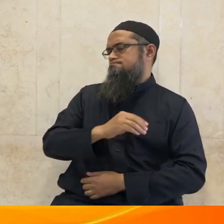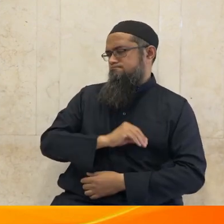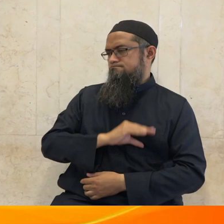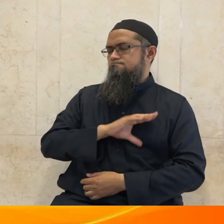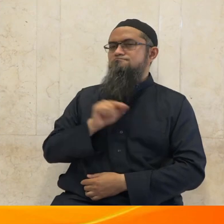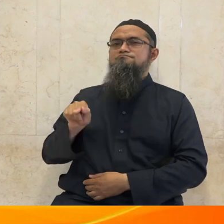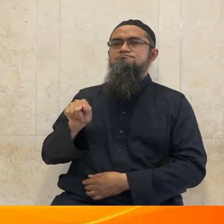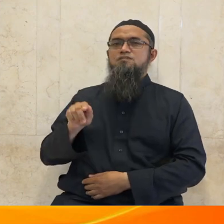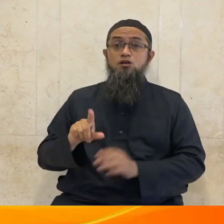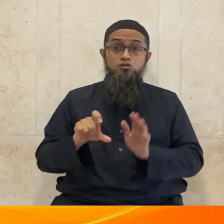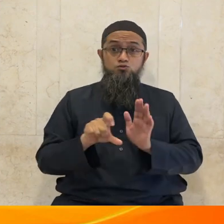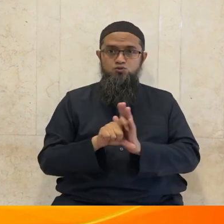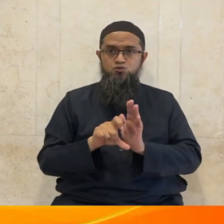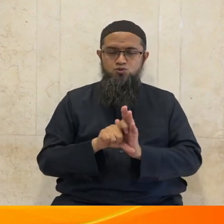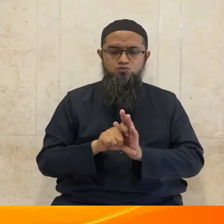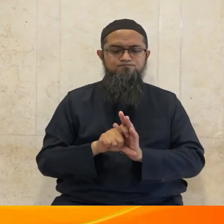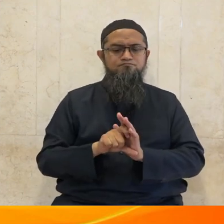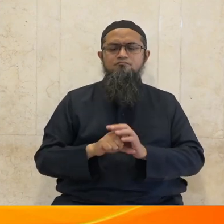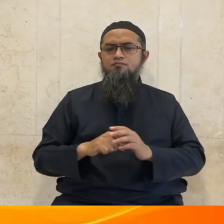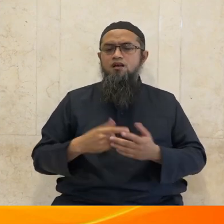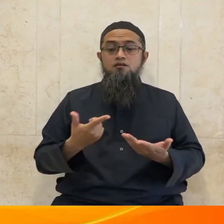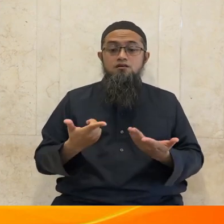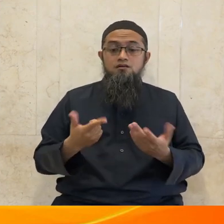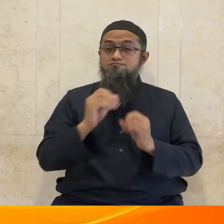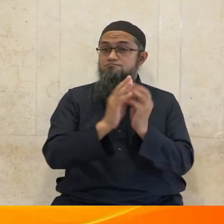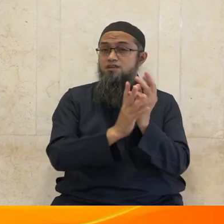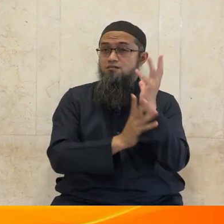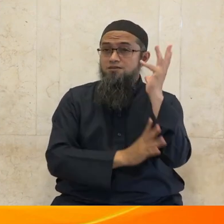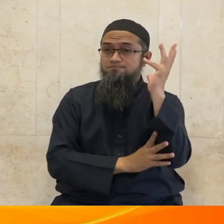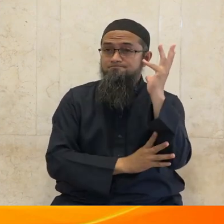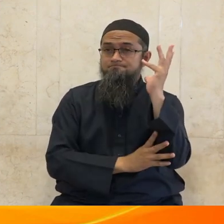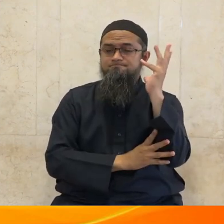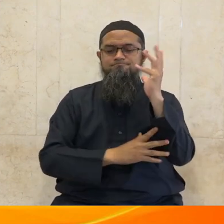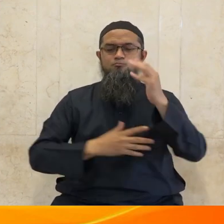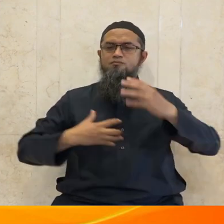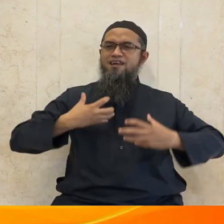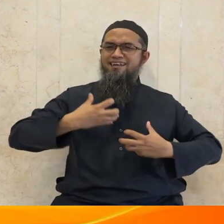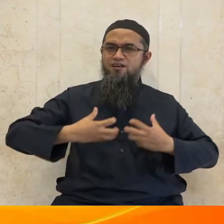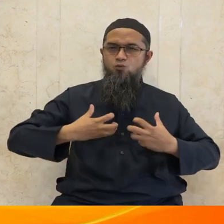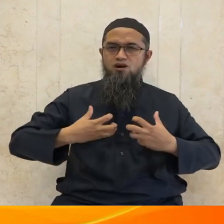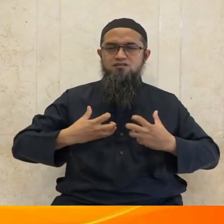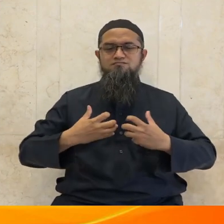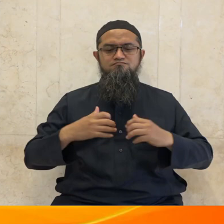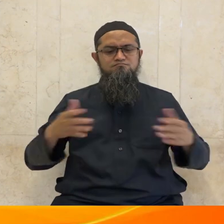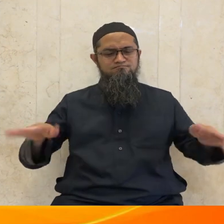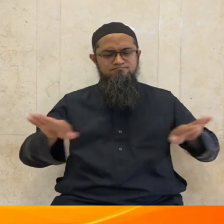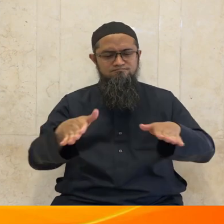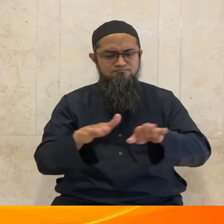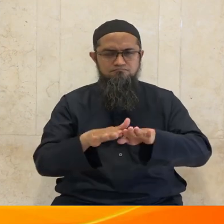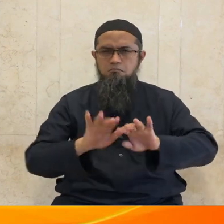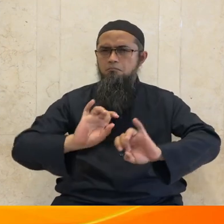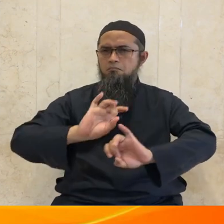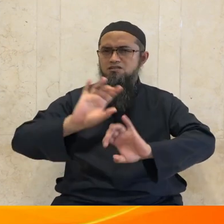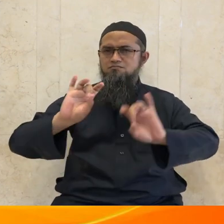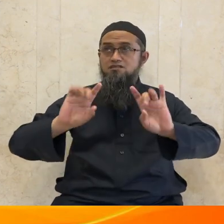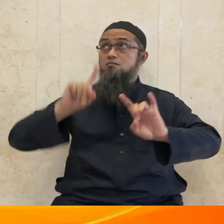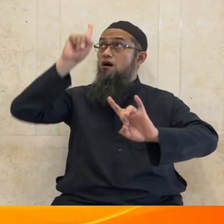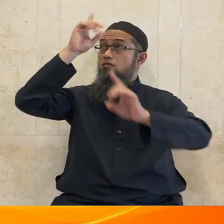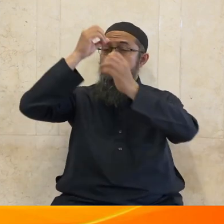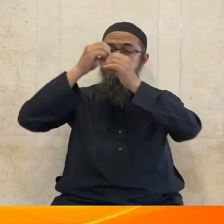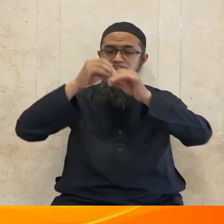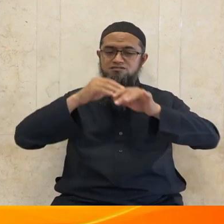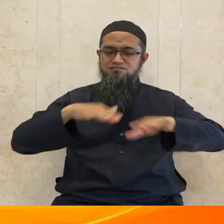dan protein yang bermanfaat bagi kesehatan dan kelangsungan hidup manusia. Sementara fenomena alam